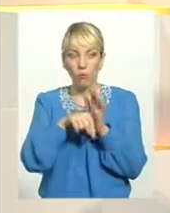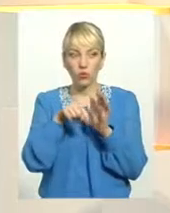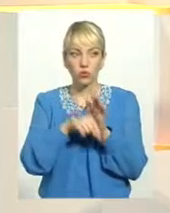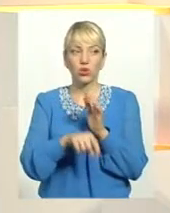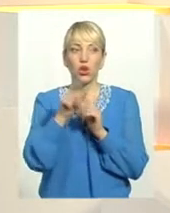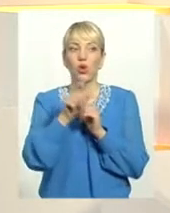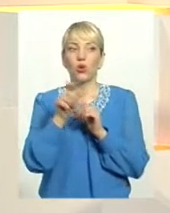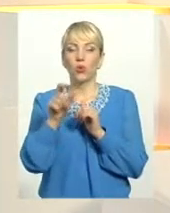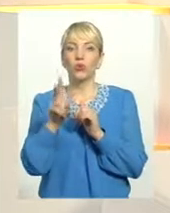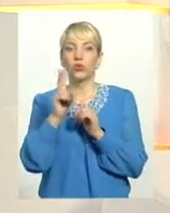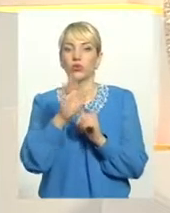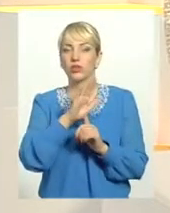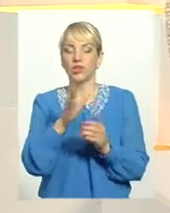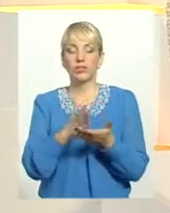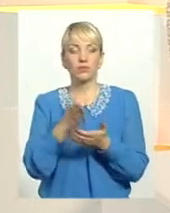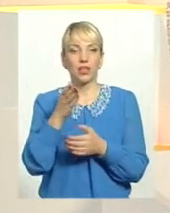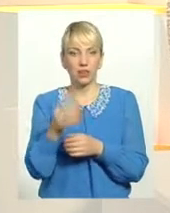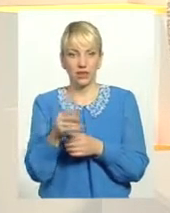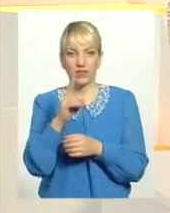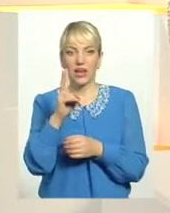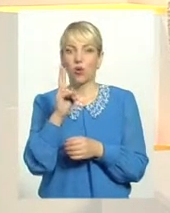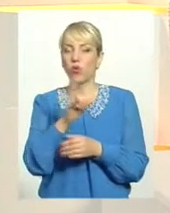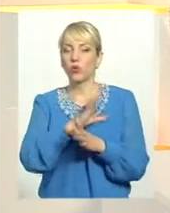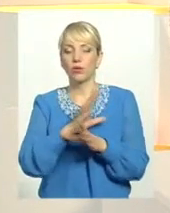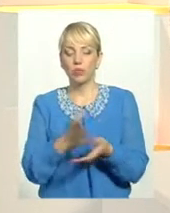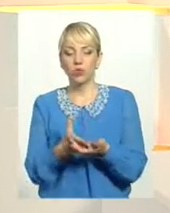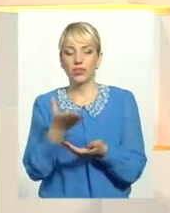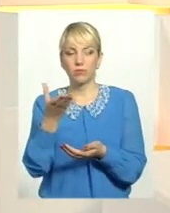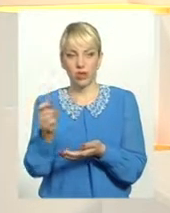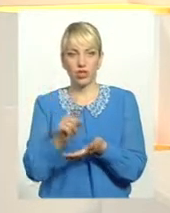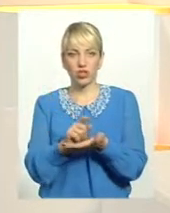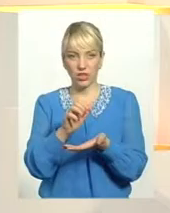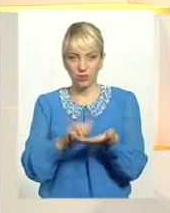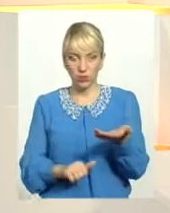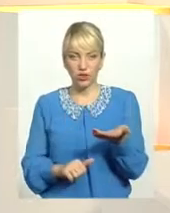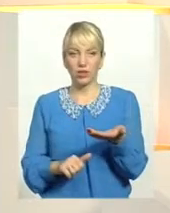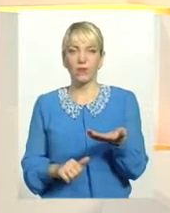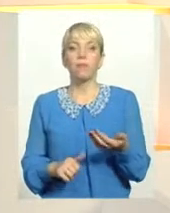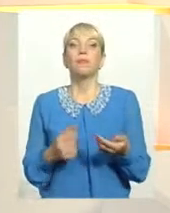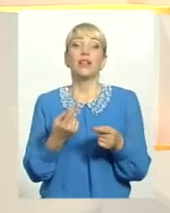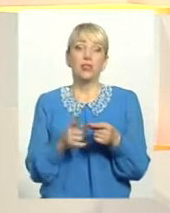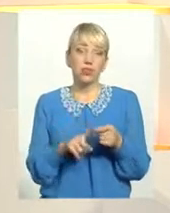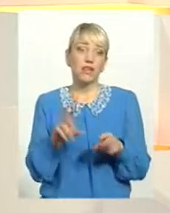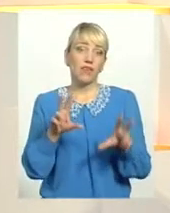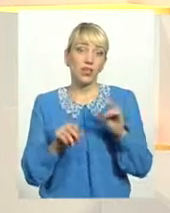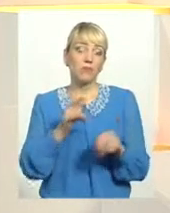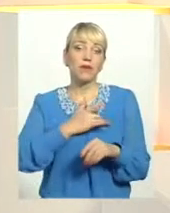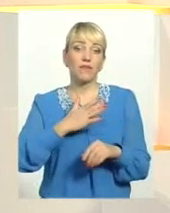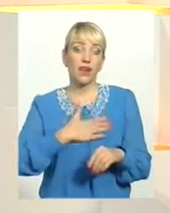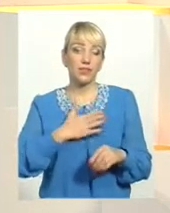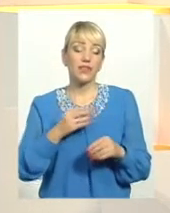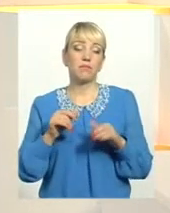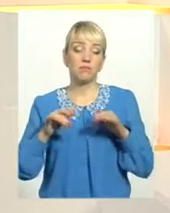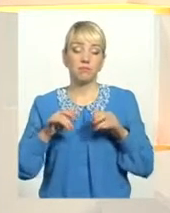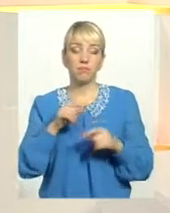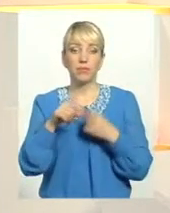хто не сплатив цей внесок, або за кого не були сплачені ці кошти? Так. Ну, це приватні підприємці, які самостійно ведуть